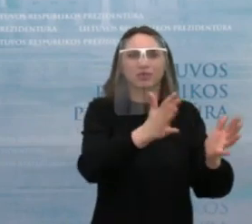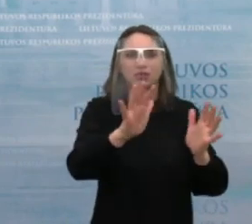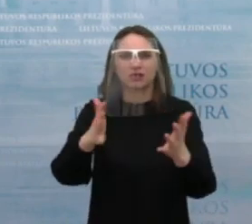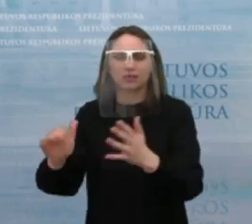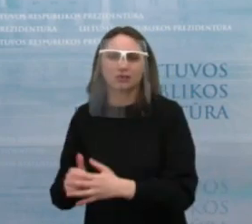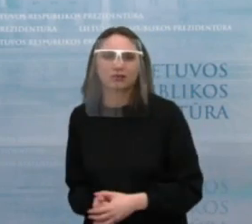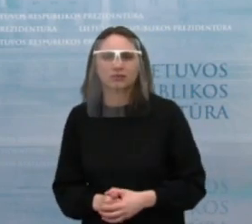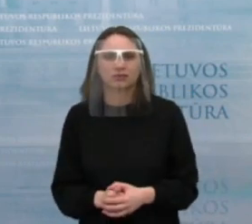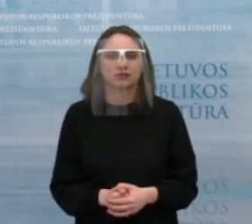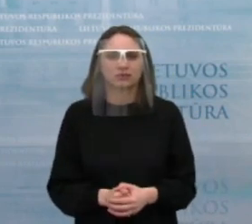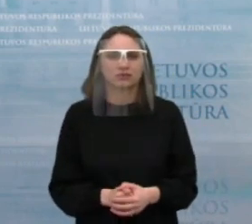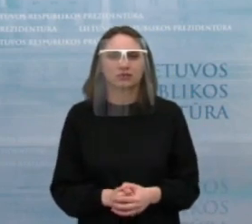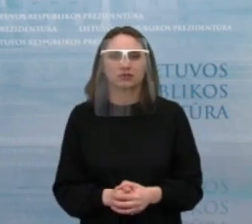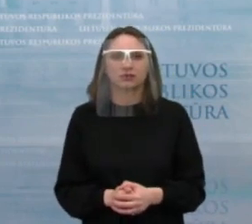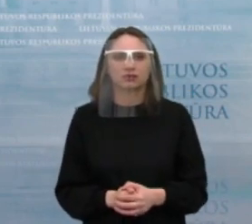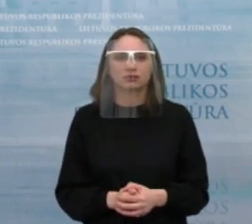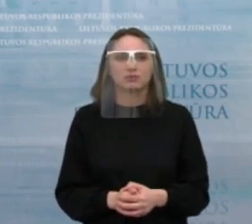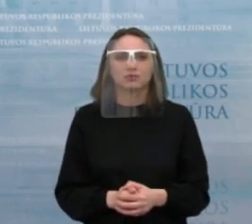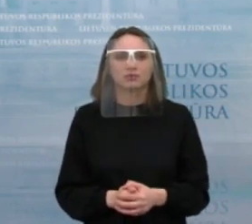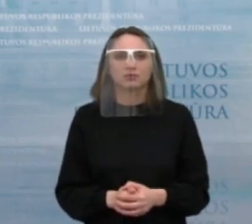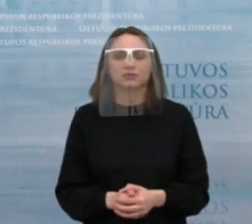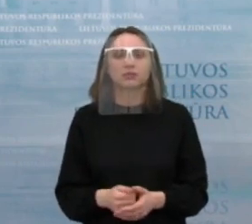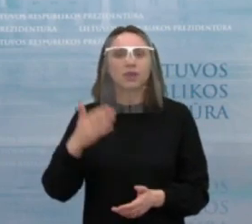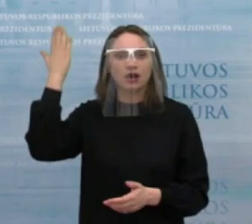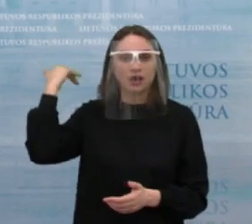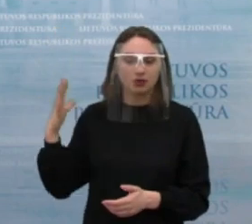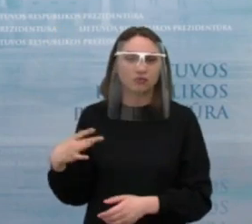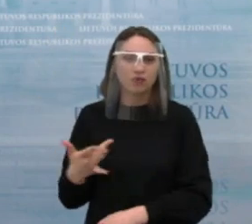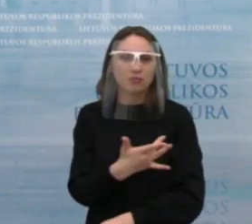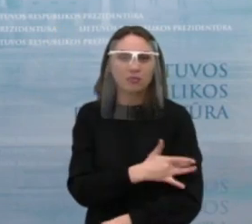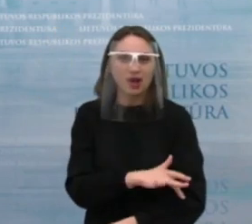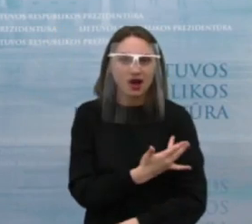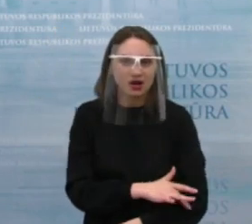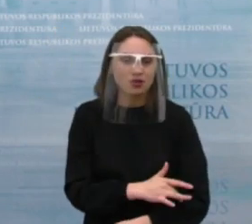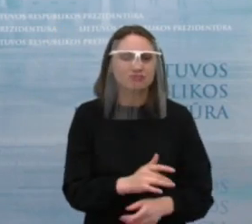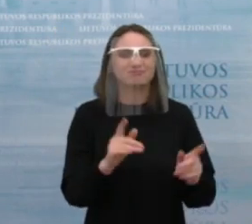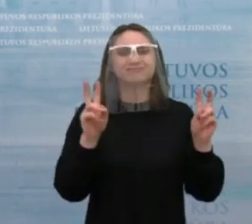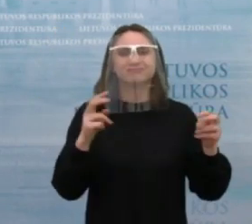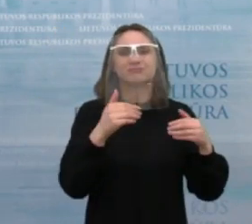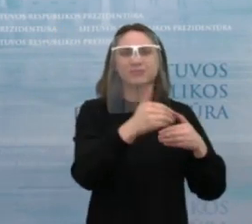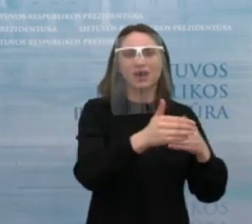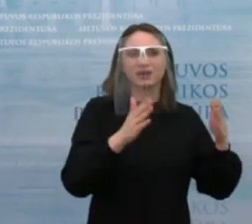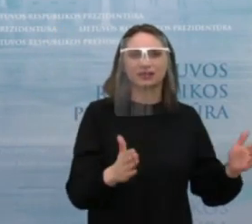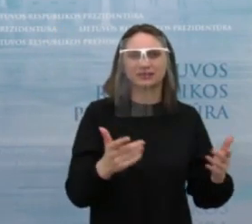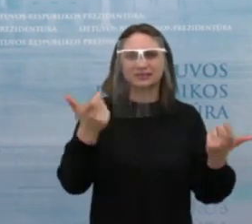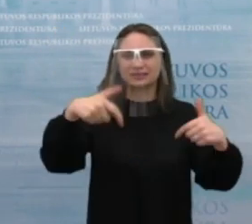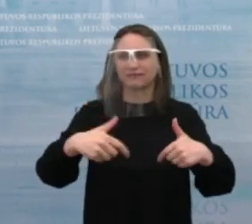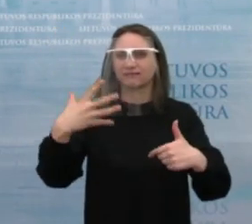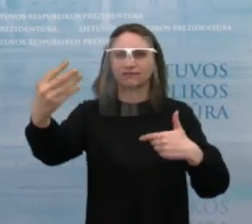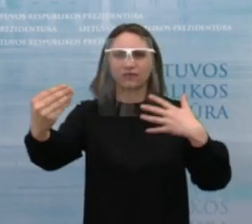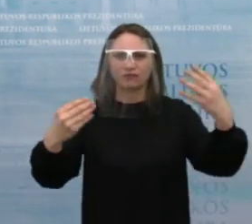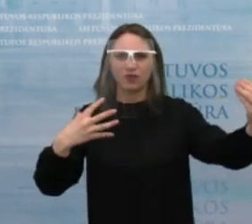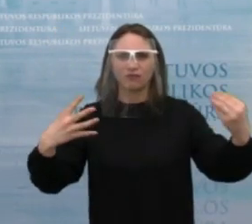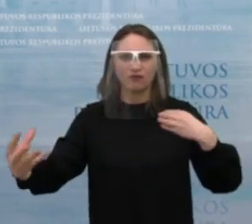ryštis prie paslaugų teikimo tokio, koks buvo iki šiol. Tai yra, kad tie paketai paslaugų, kurie savivaldybėse buvo teikiami